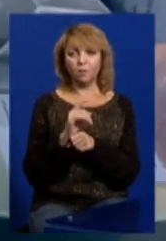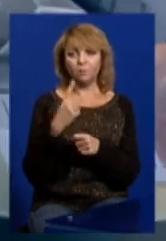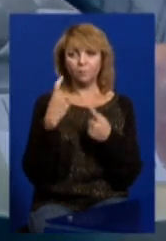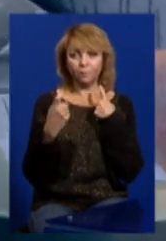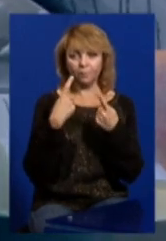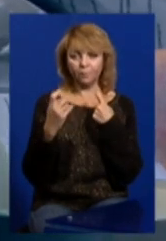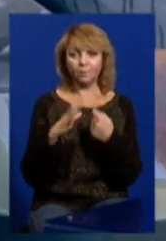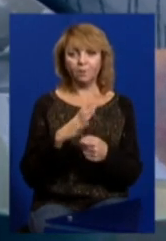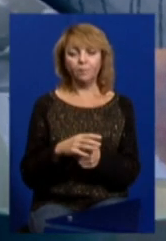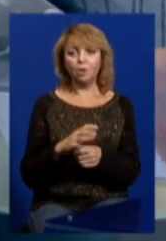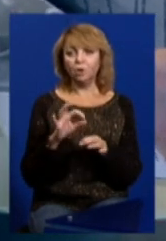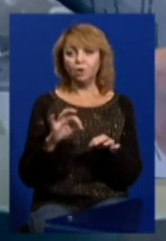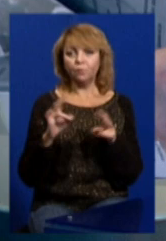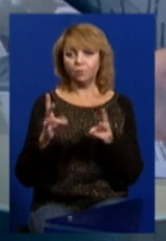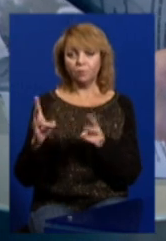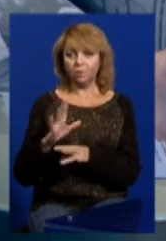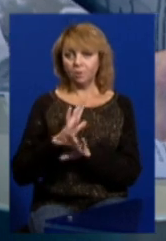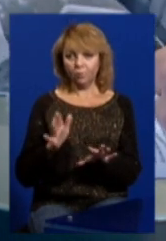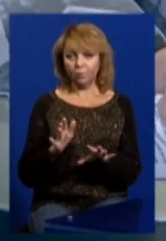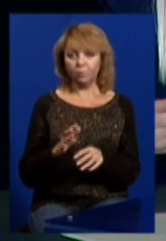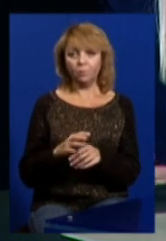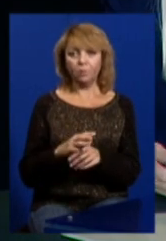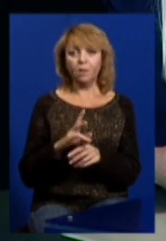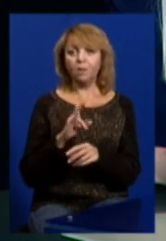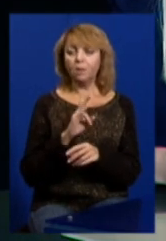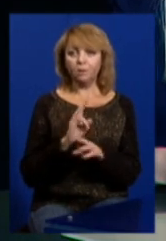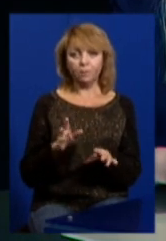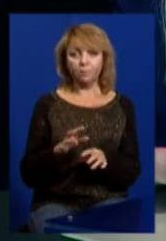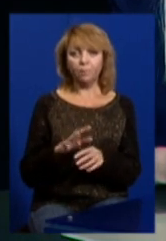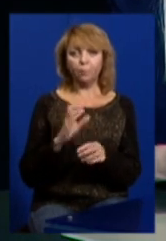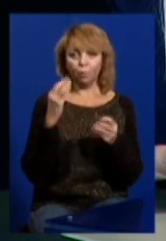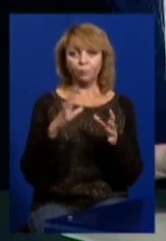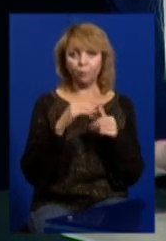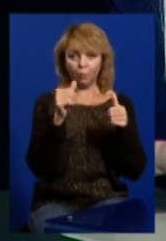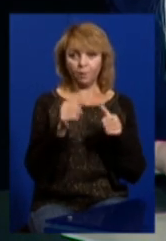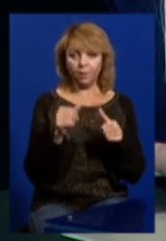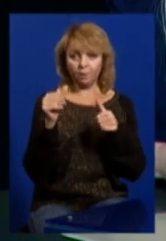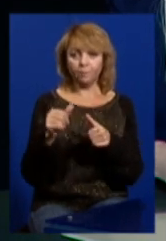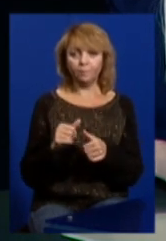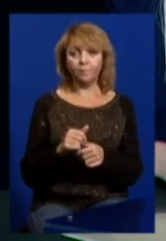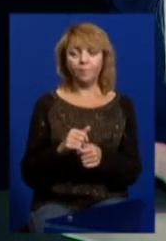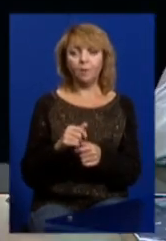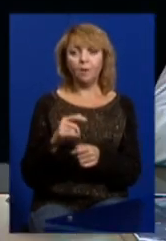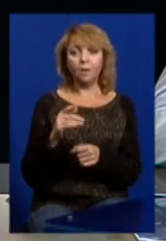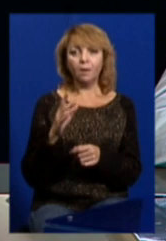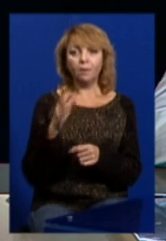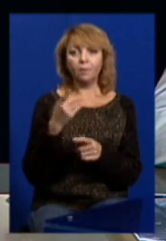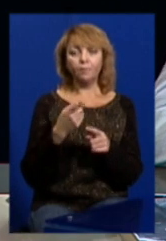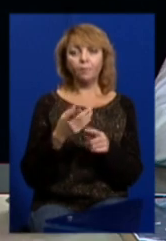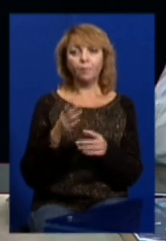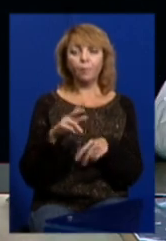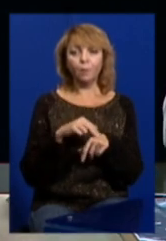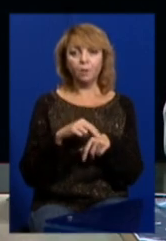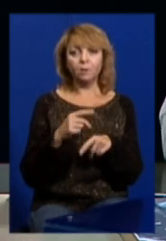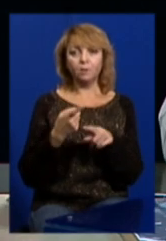Нічого пошкоджено не було, але було обклеєно тим самим. І поліцікували це як простое хуліганство за